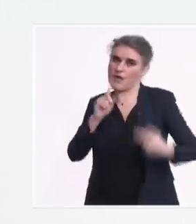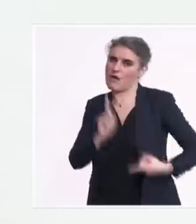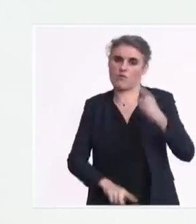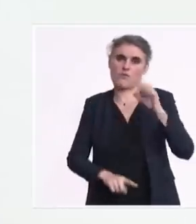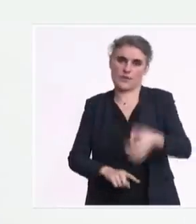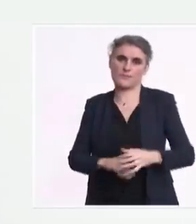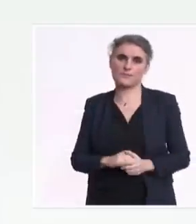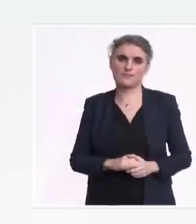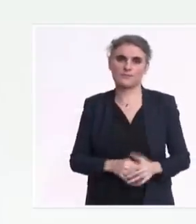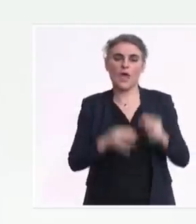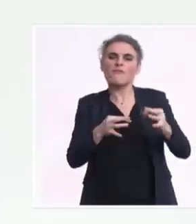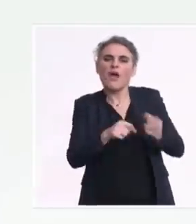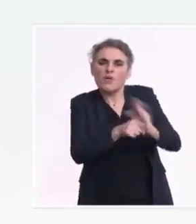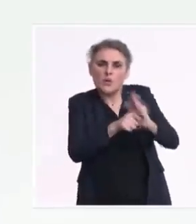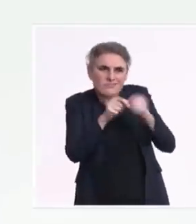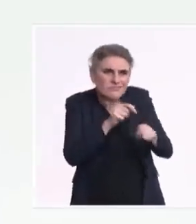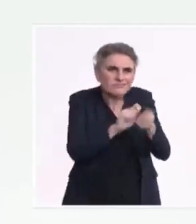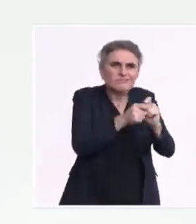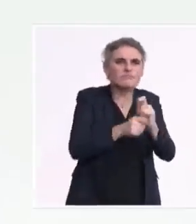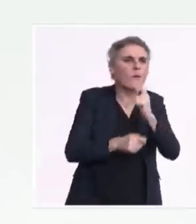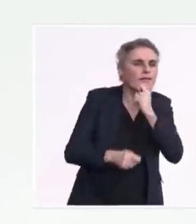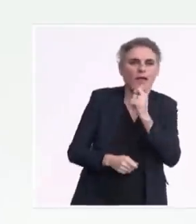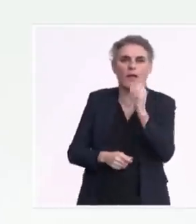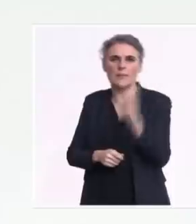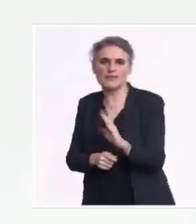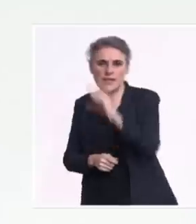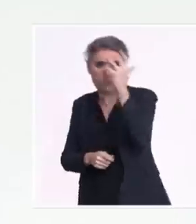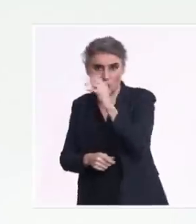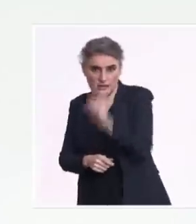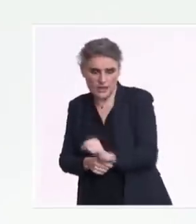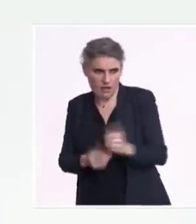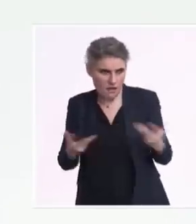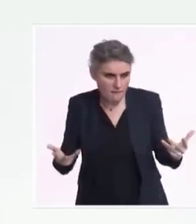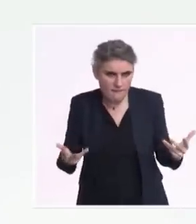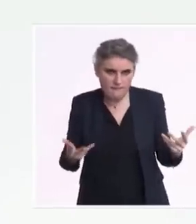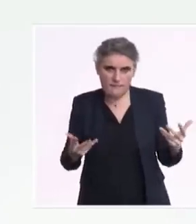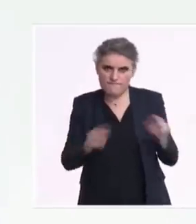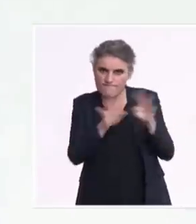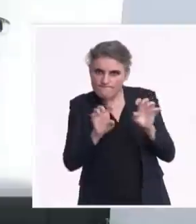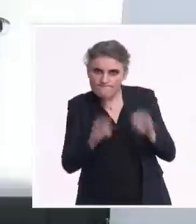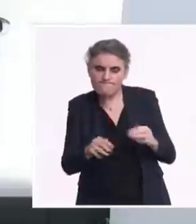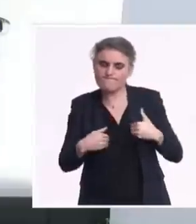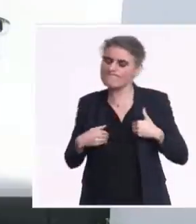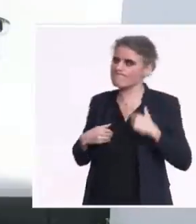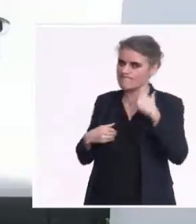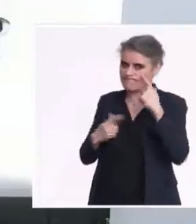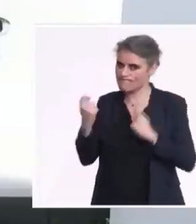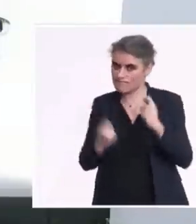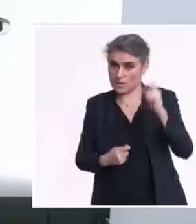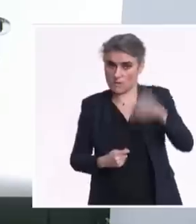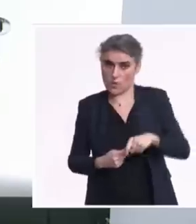incertitude autour des variants doit nous inciter à la vigilance absolue pour que, comme par le passé, nous soyons capables de faire